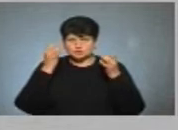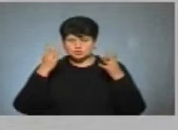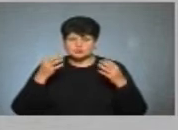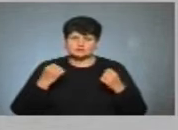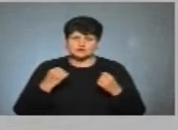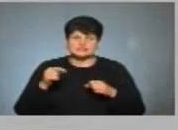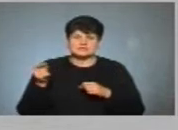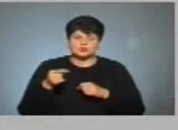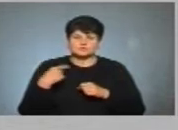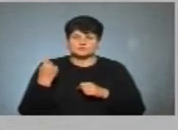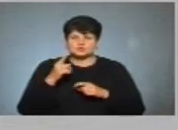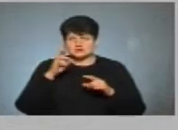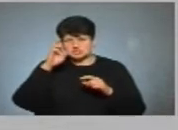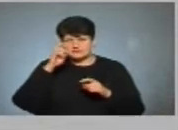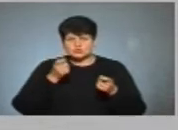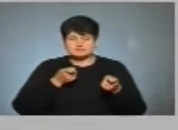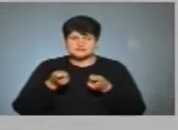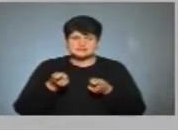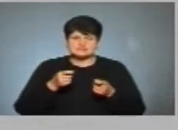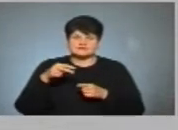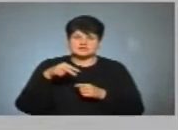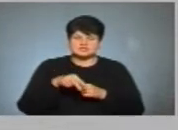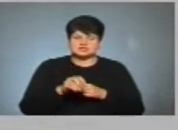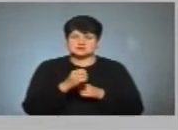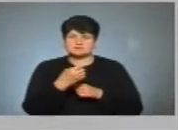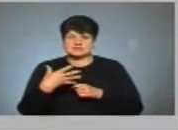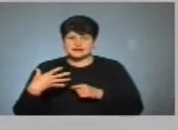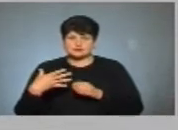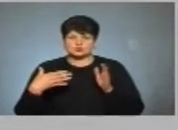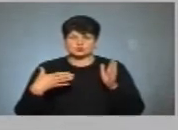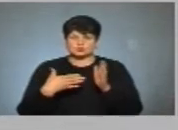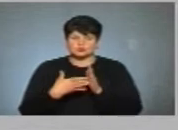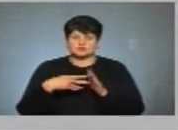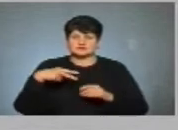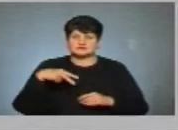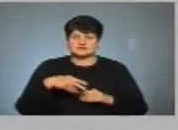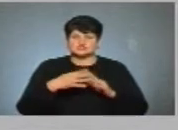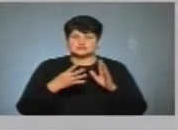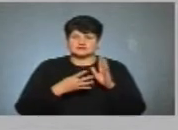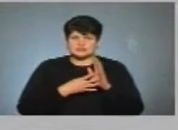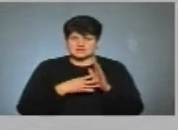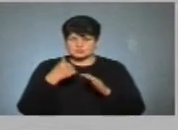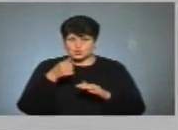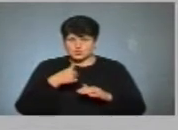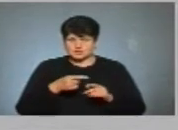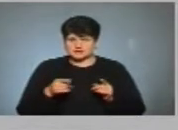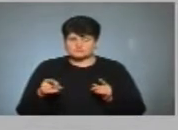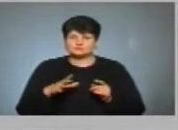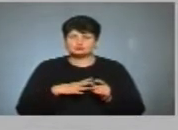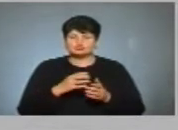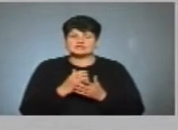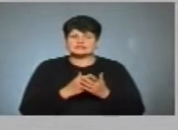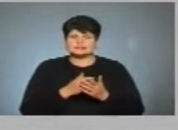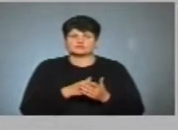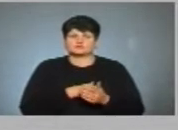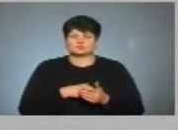спорту Тернопільської обласної державної адміністрації з 2015 до 2019 років. Був кандидатом у